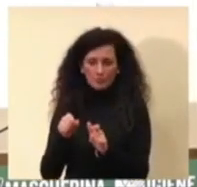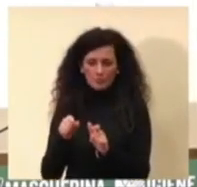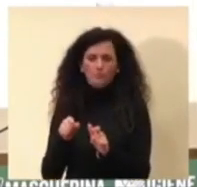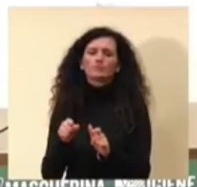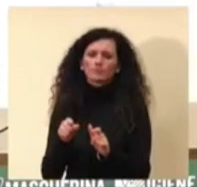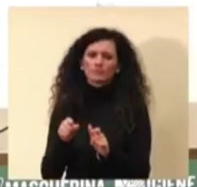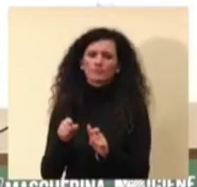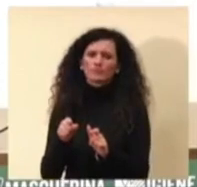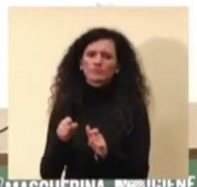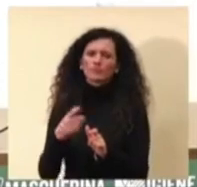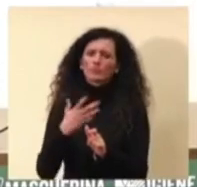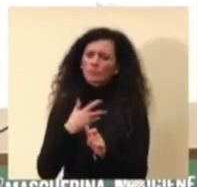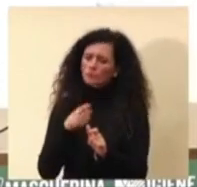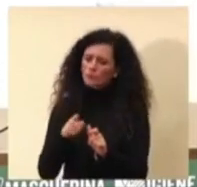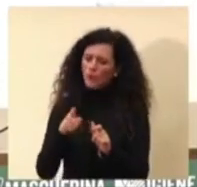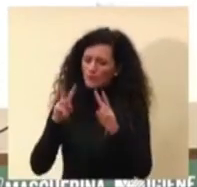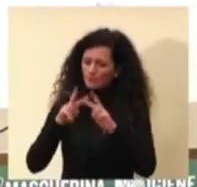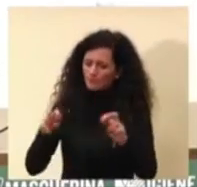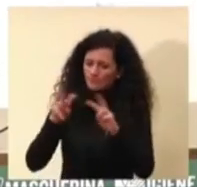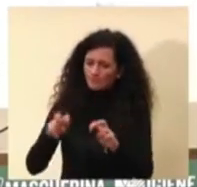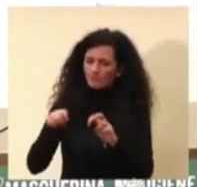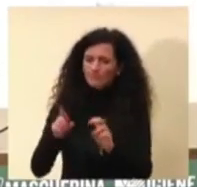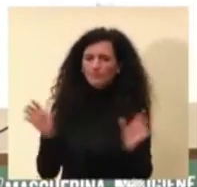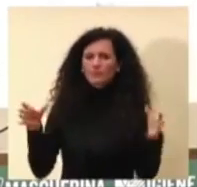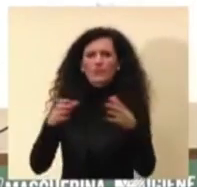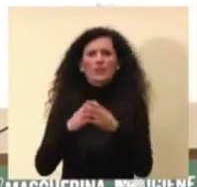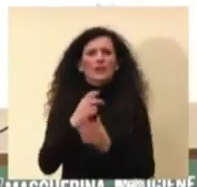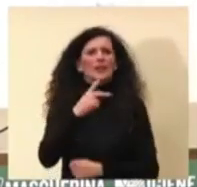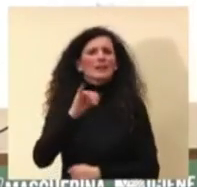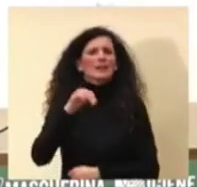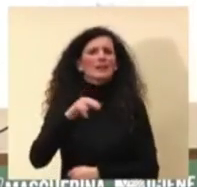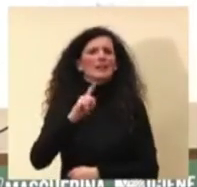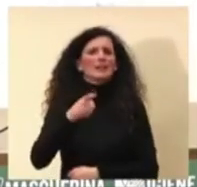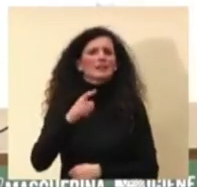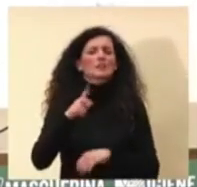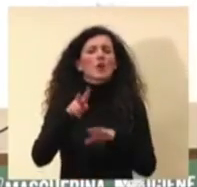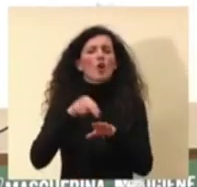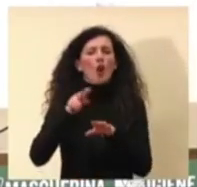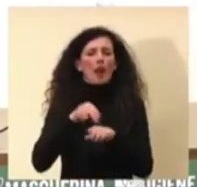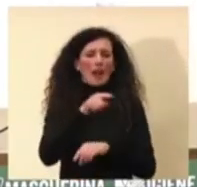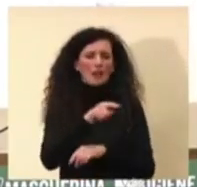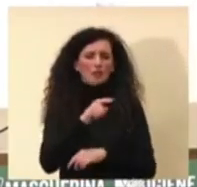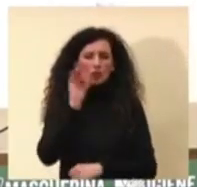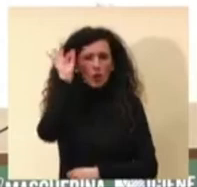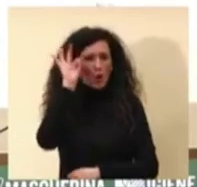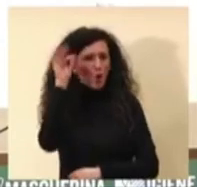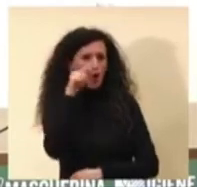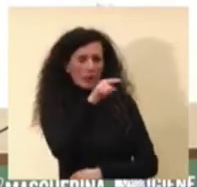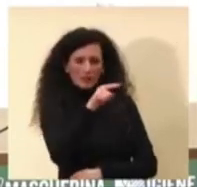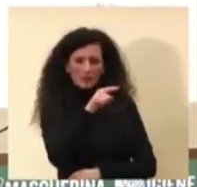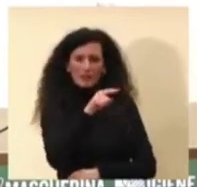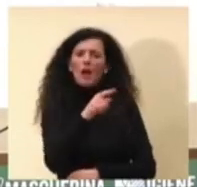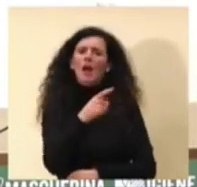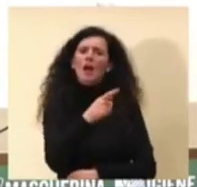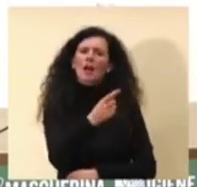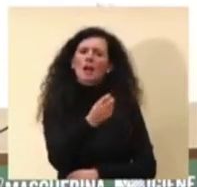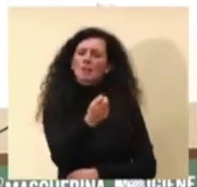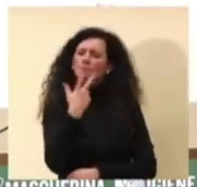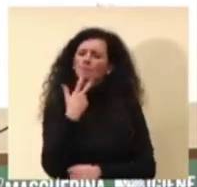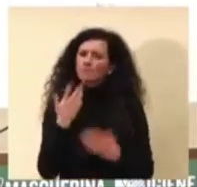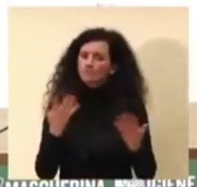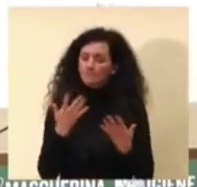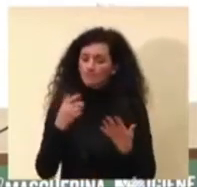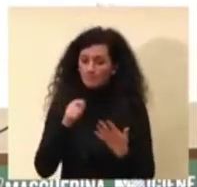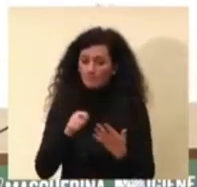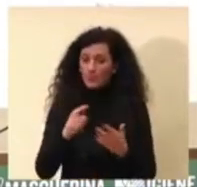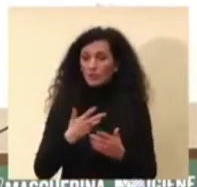strutturata da parte dei colleghi del King's College di Londra. Ci indicano come a fronte di